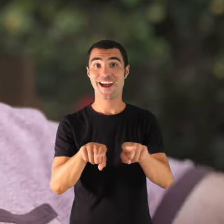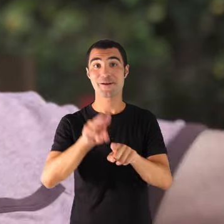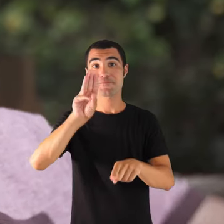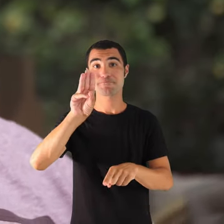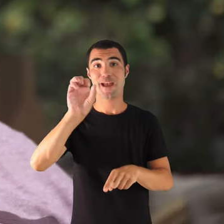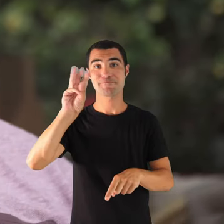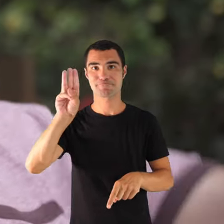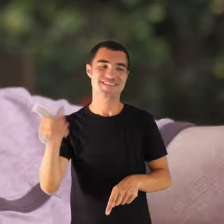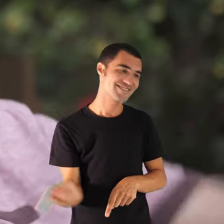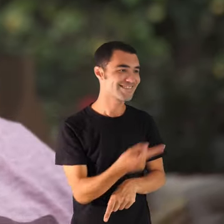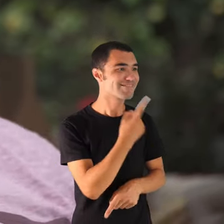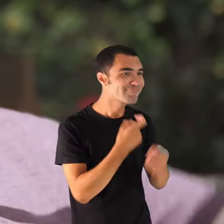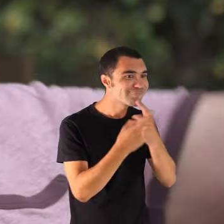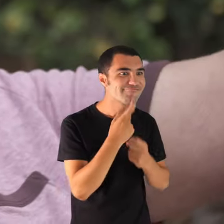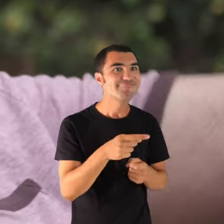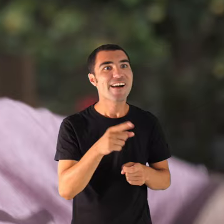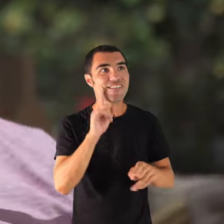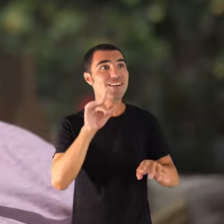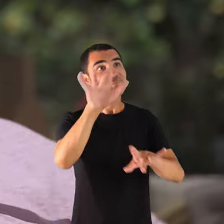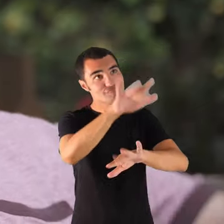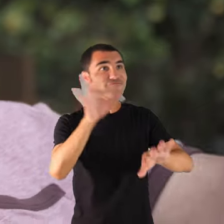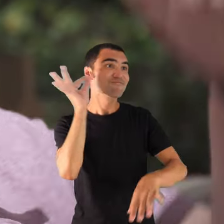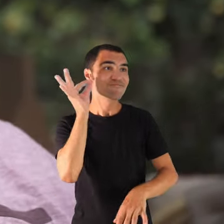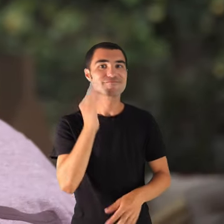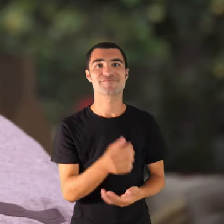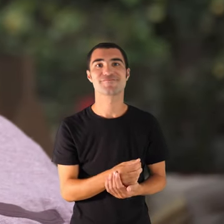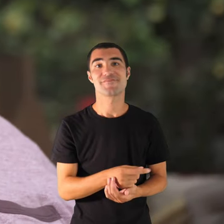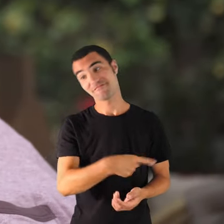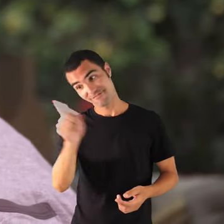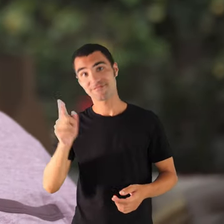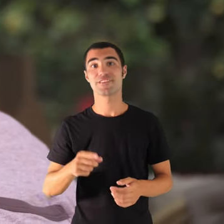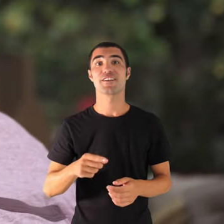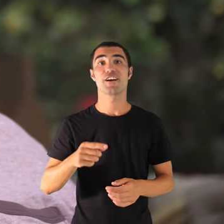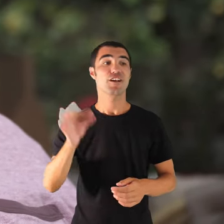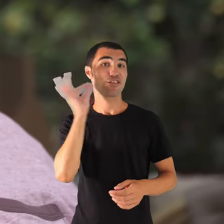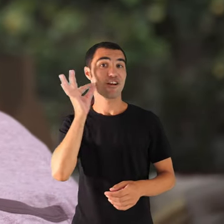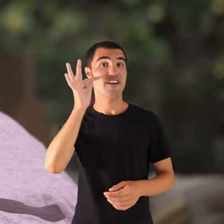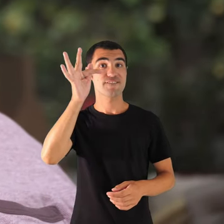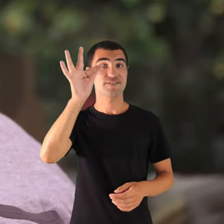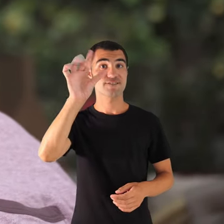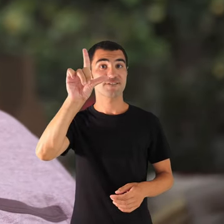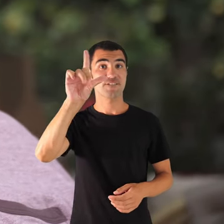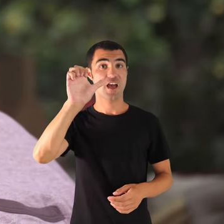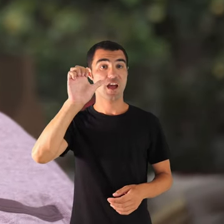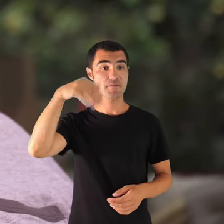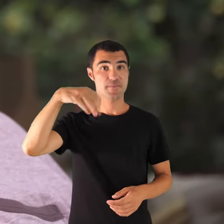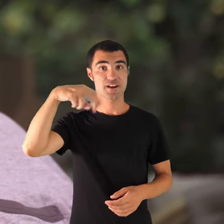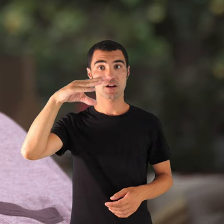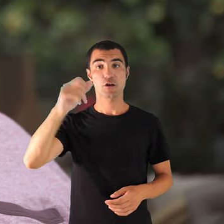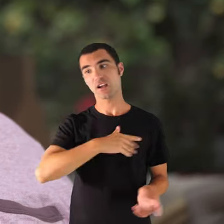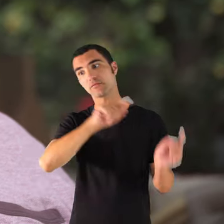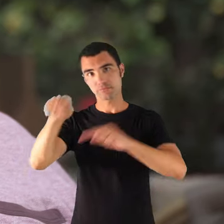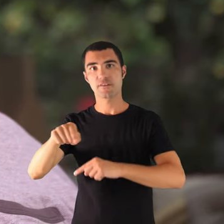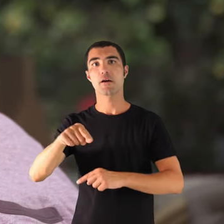n'en Pep i meu germà, que bordigui, i que bonà bordava sa llista de ses dones flamenques, això eren flamencos, que venien sa del mare